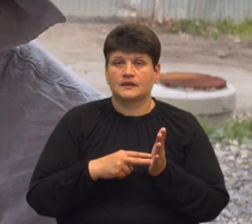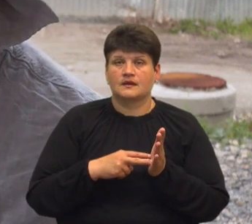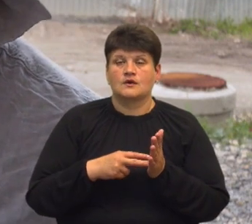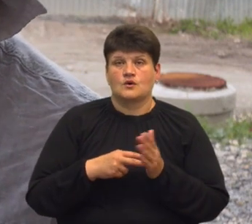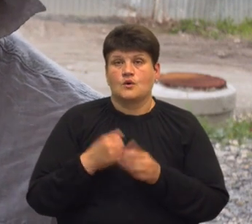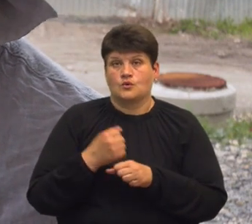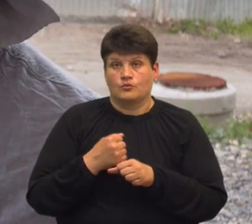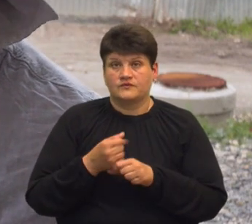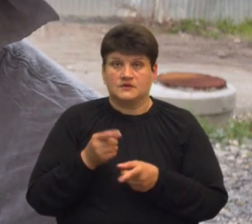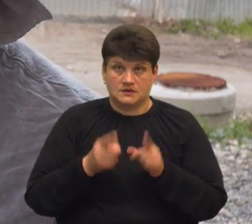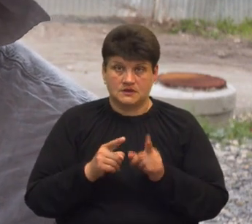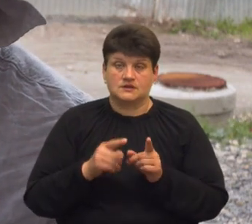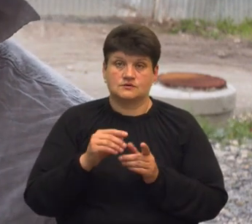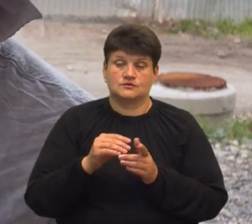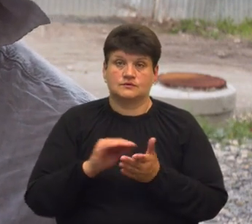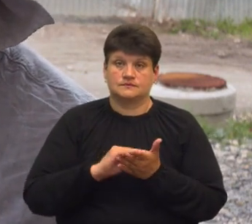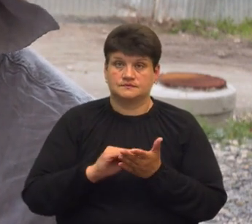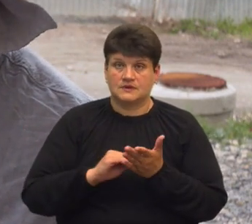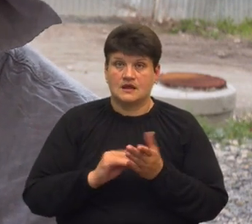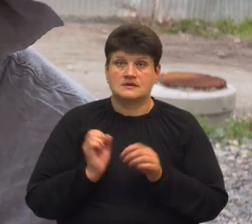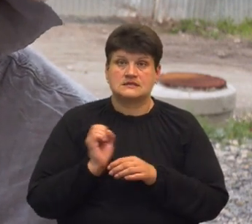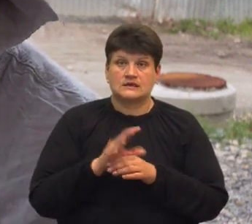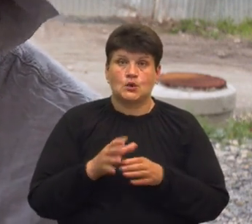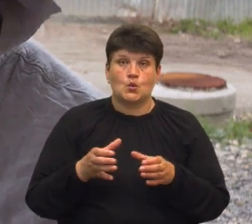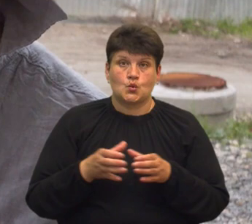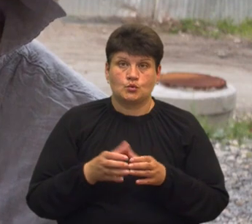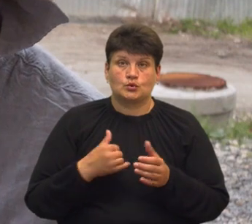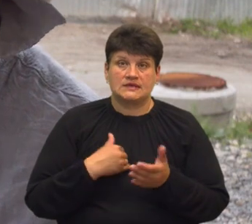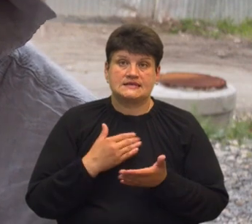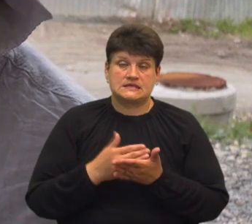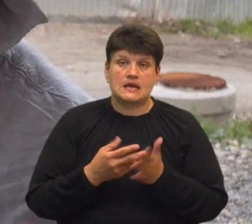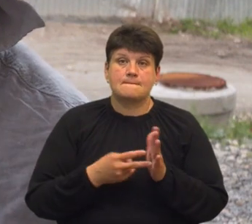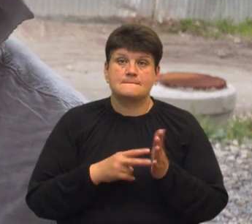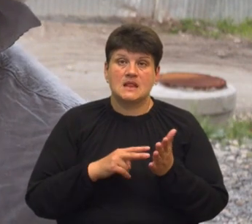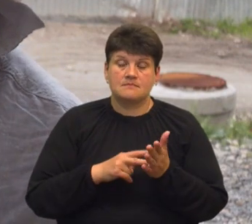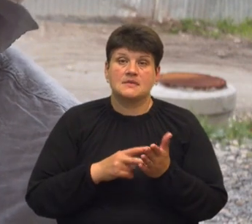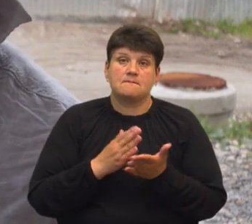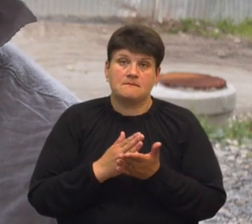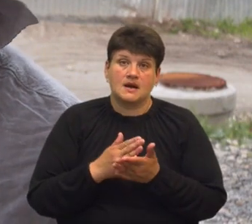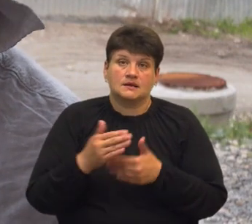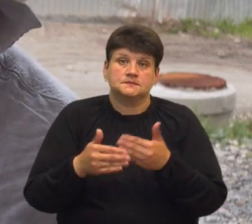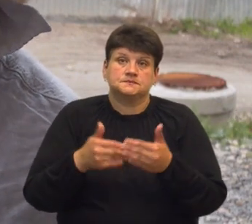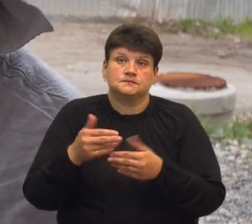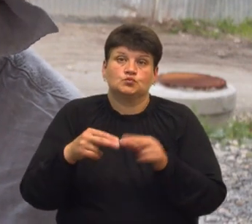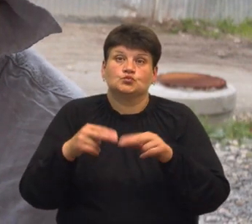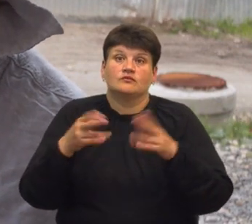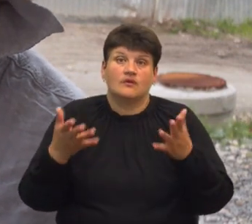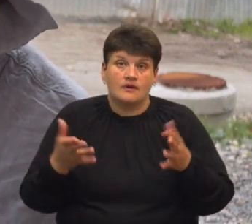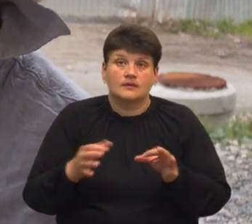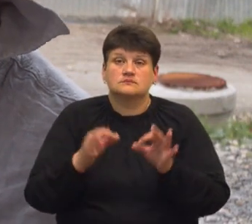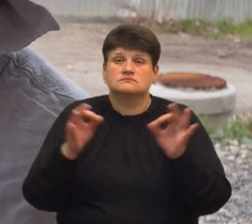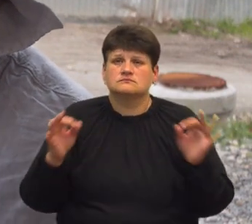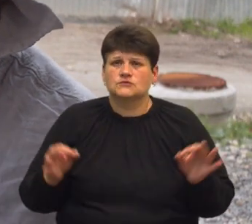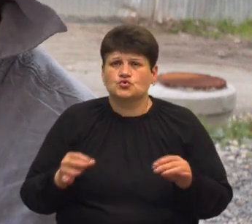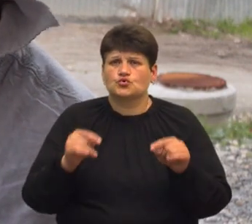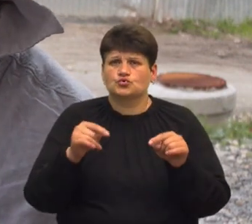дійсно його склав, скинули нам в групу. І в нас є цей план, по якому мало би рухатися будівництво. Але нічого з того